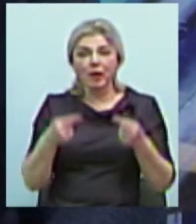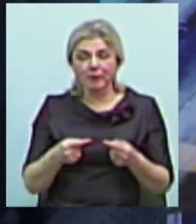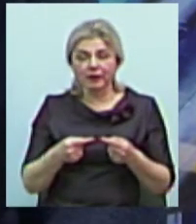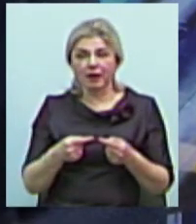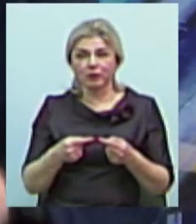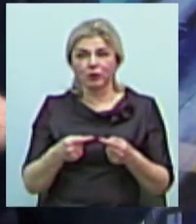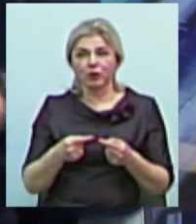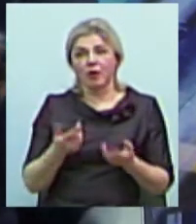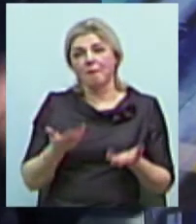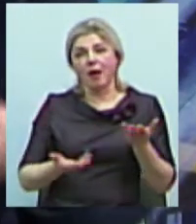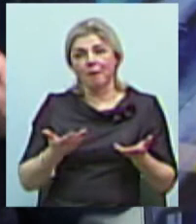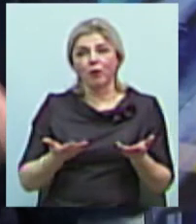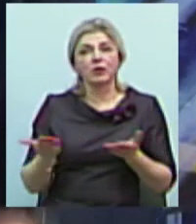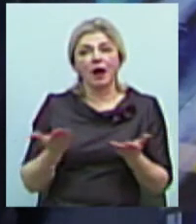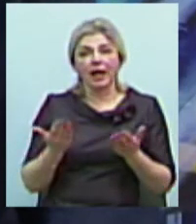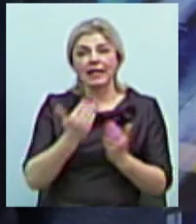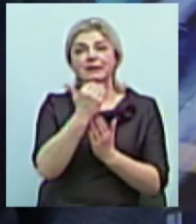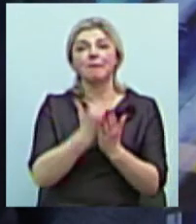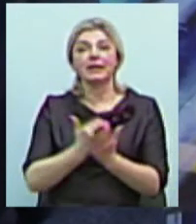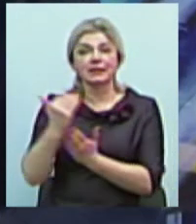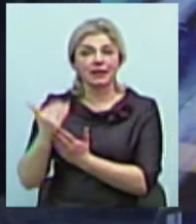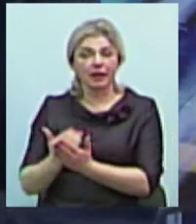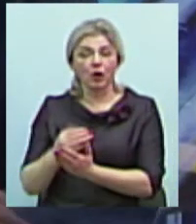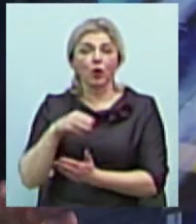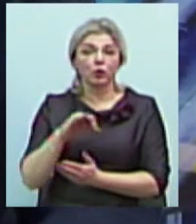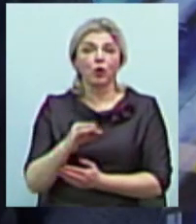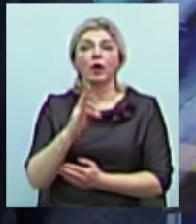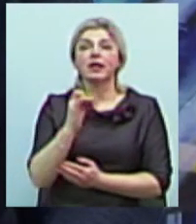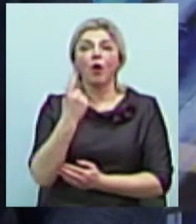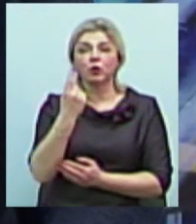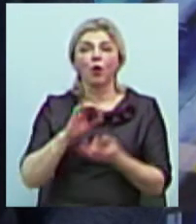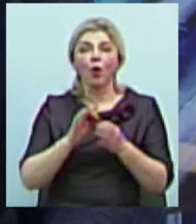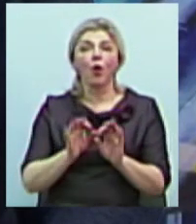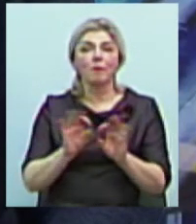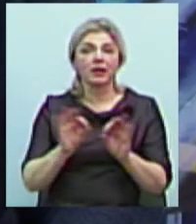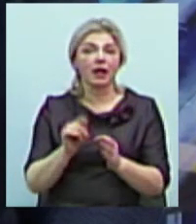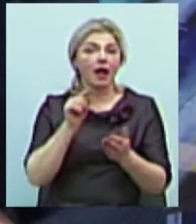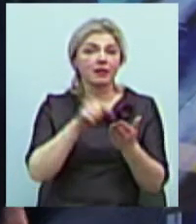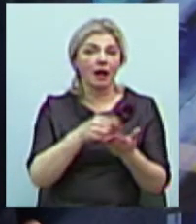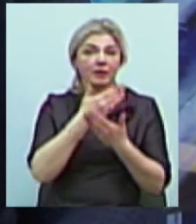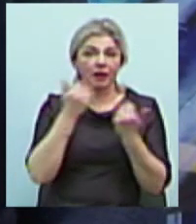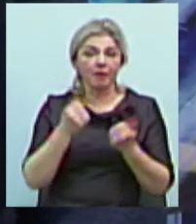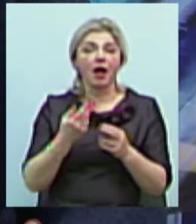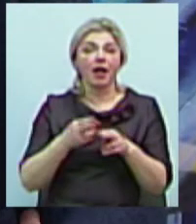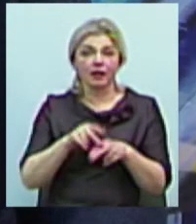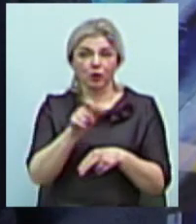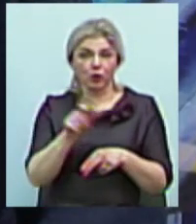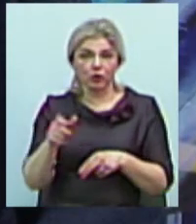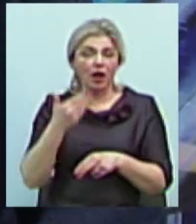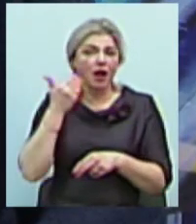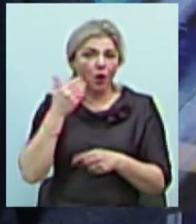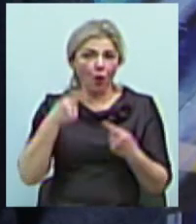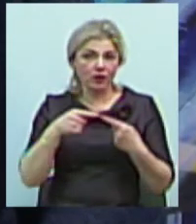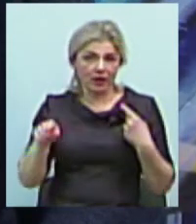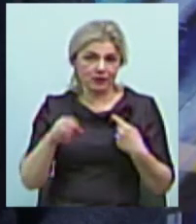мабуть, якісь списки, то просто жодного коментаря там немає від цих людей, яких дуже легко відрізнити від інших.